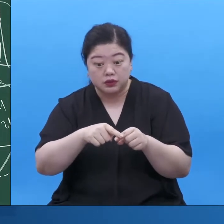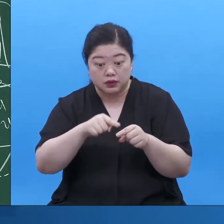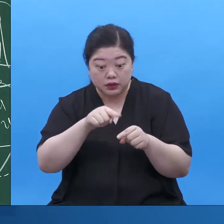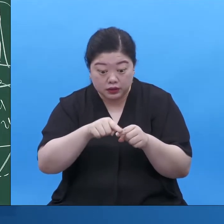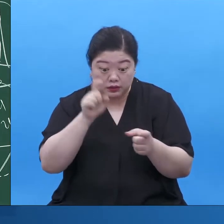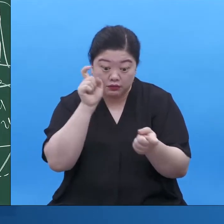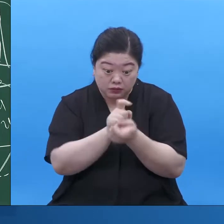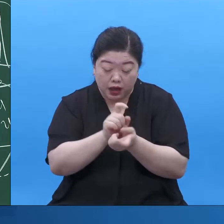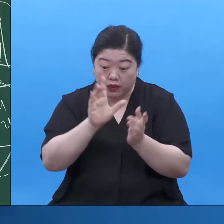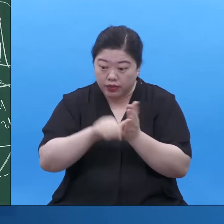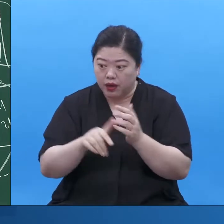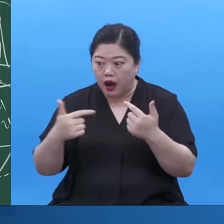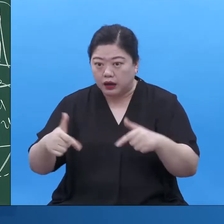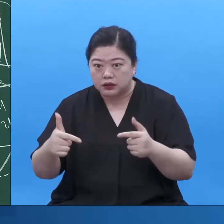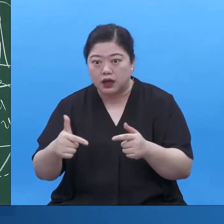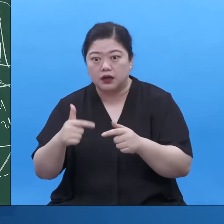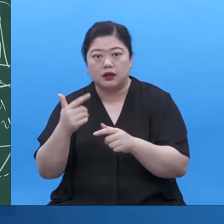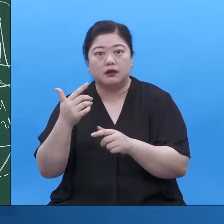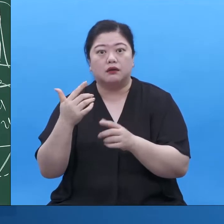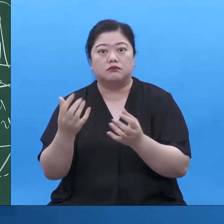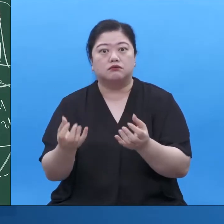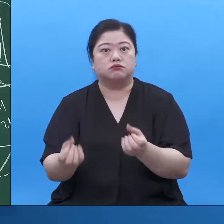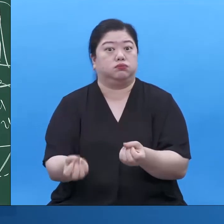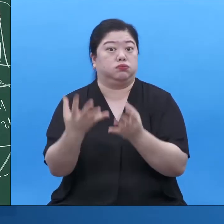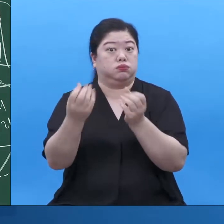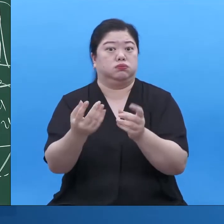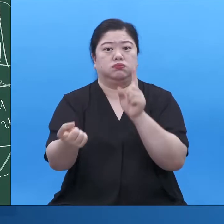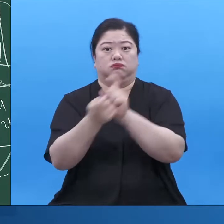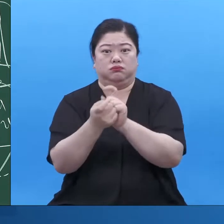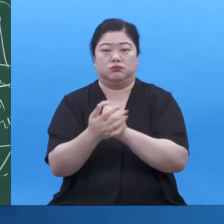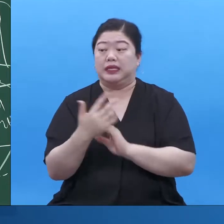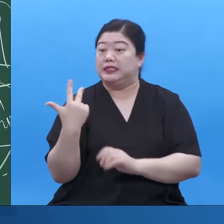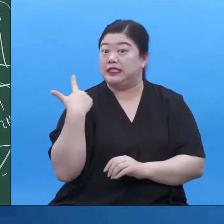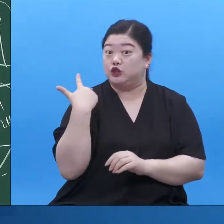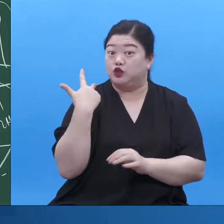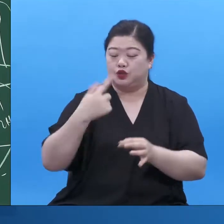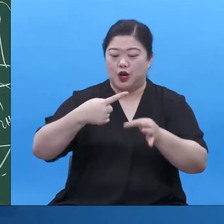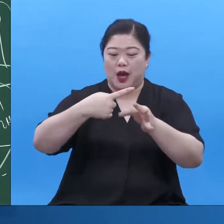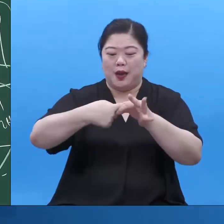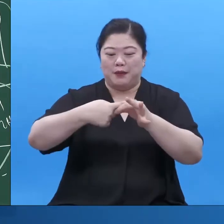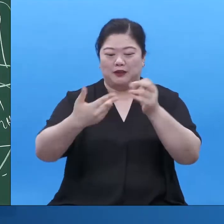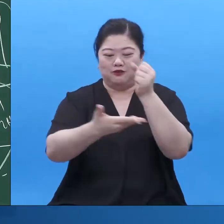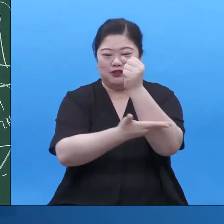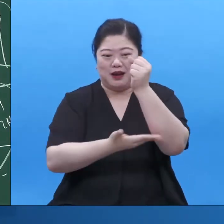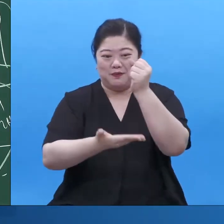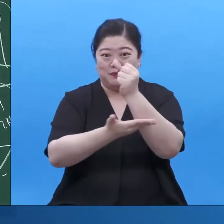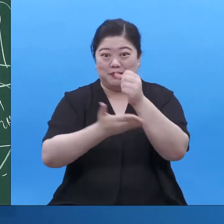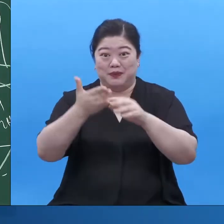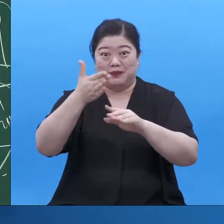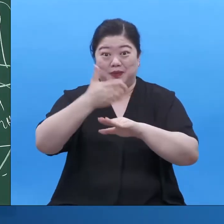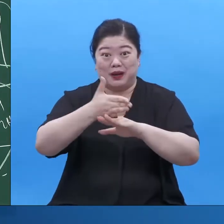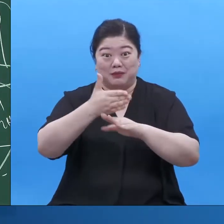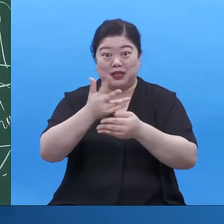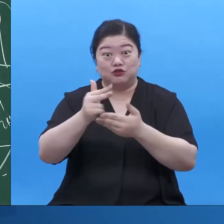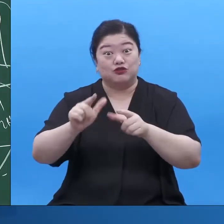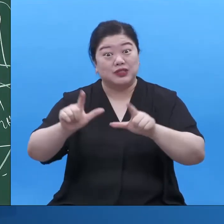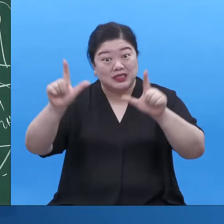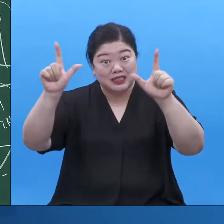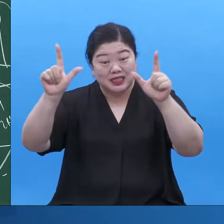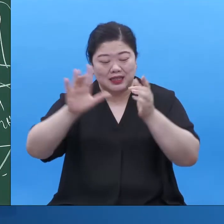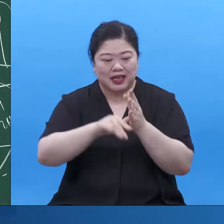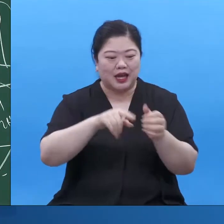맥주감사절이라고 지나가는데 저는 읽어나가는 성경이 그때 칠병이 여어라 왔잖아요